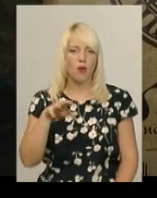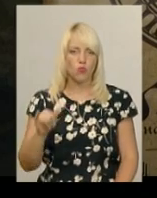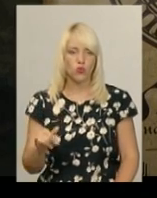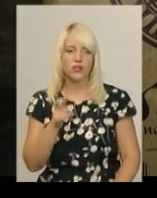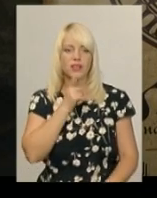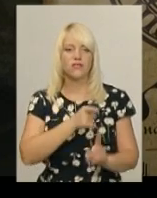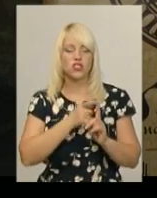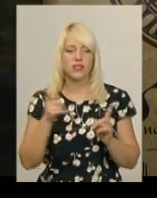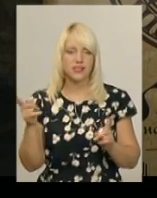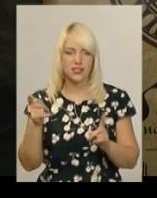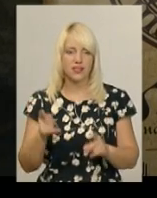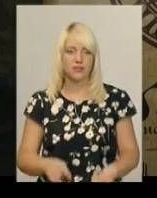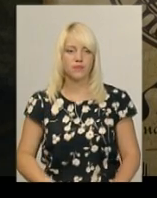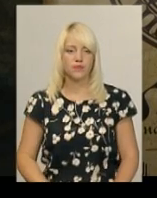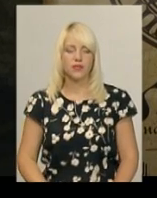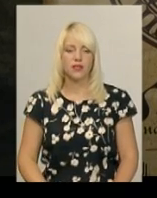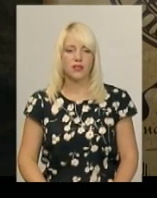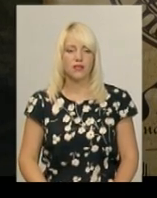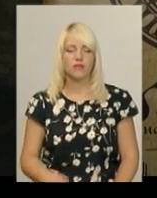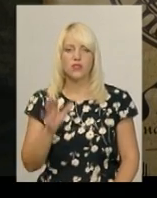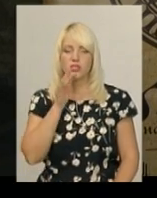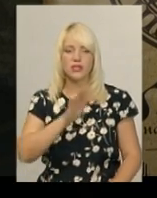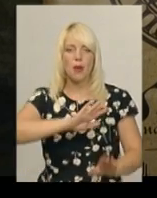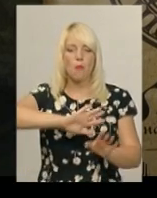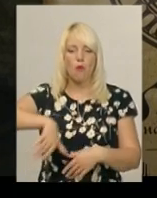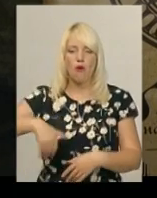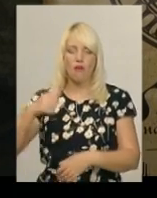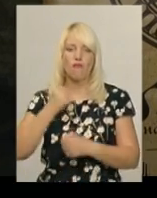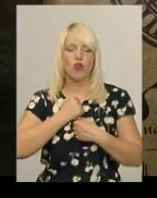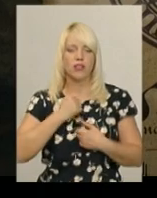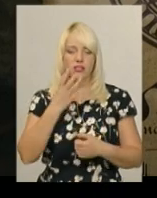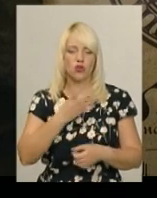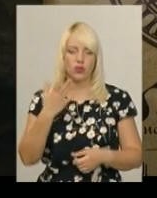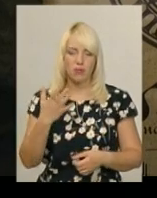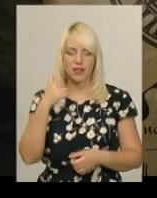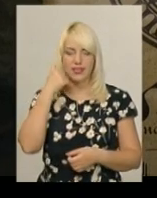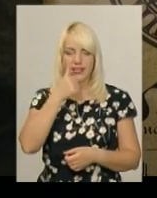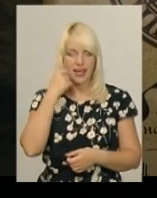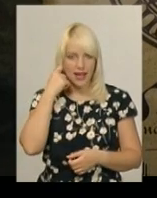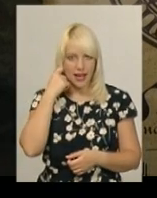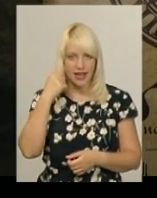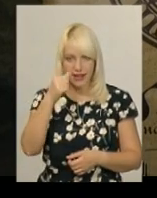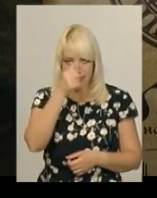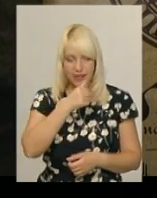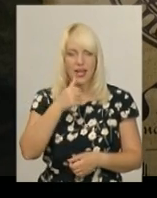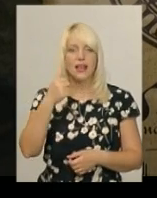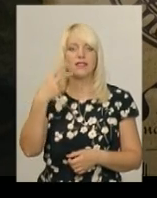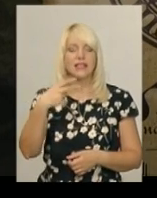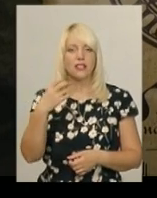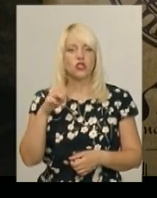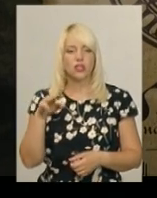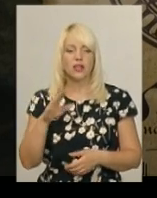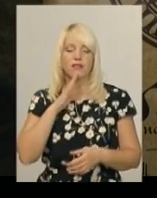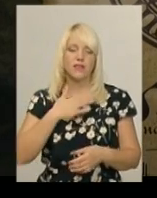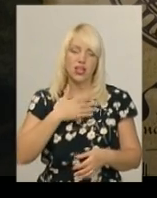часи вже повоєнні, 45-й рік ХХ століття, і в наш час. Тобто це